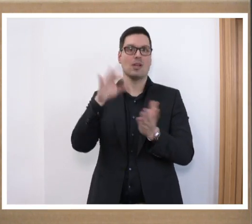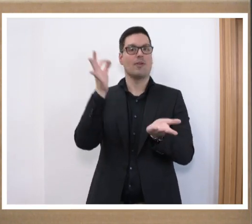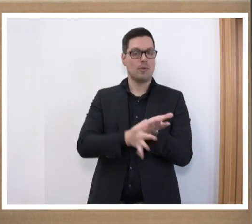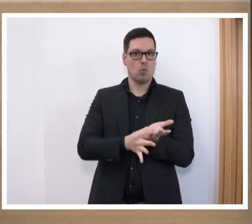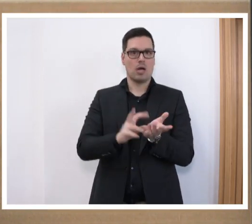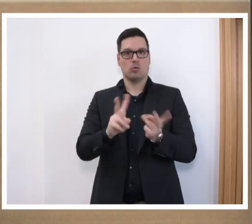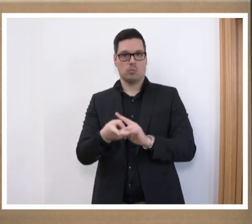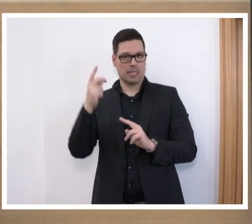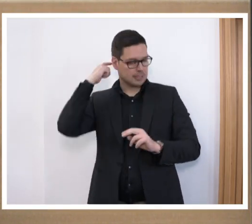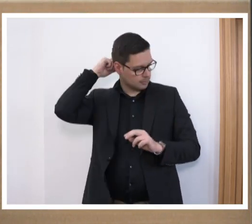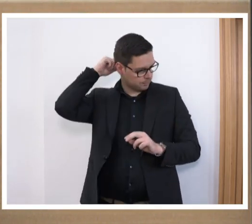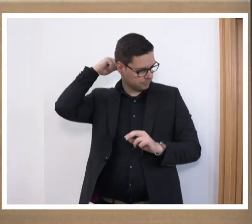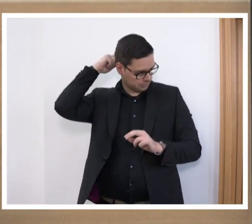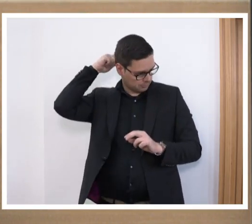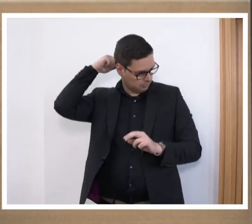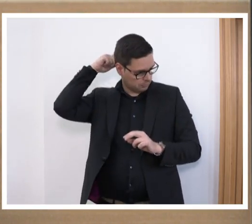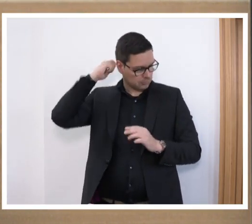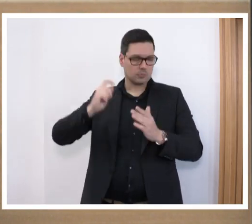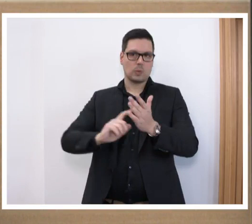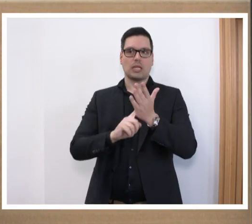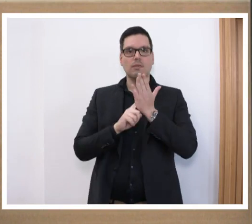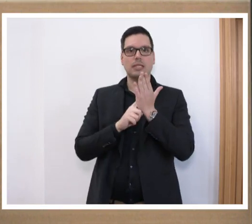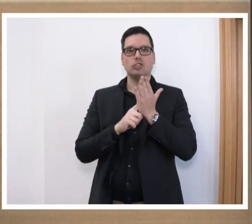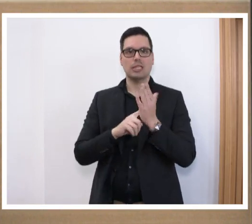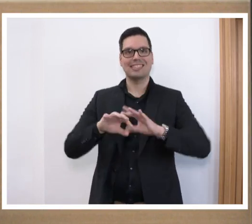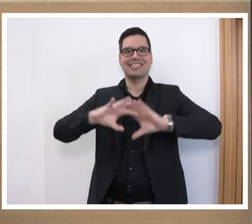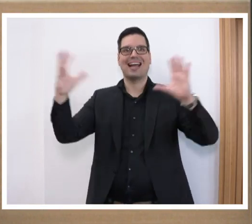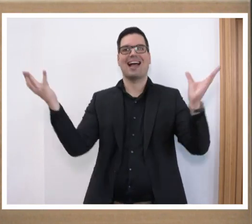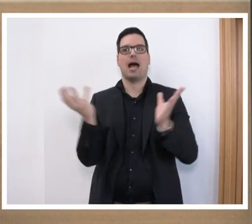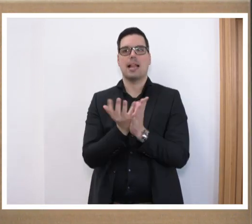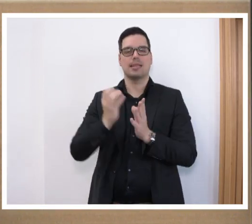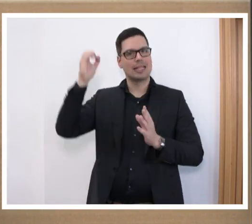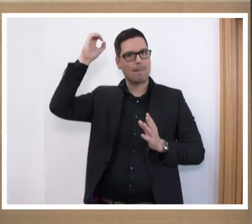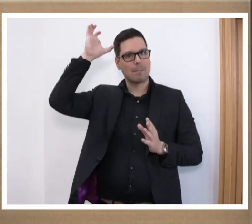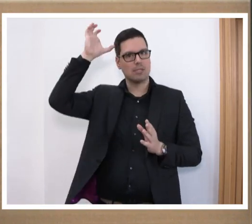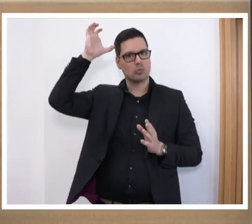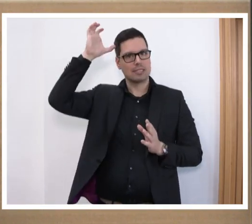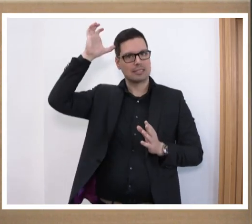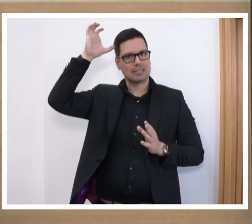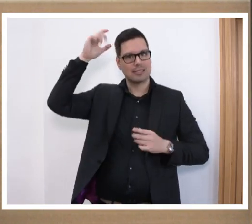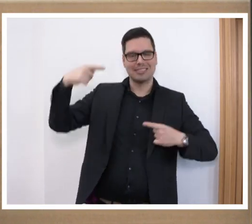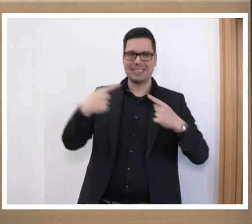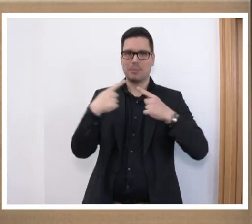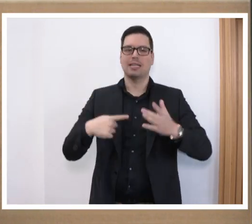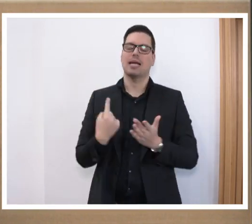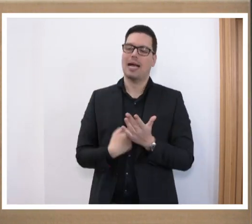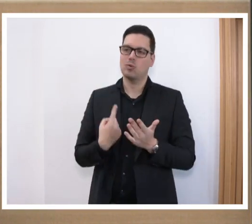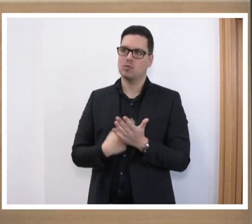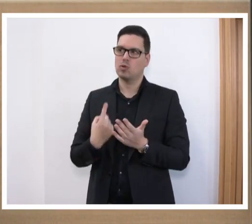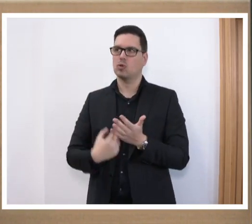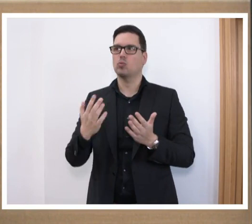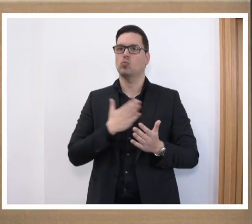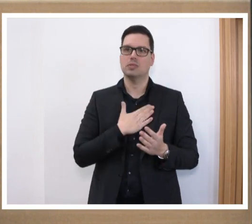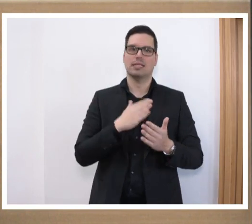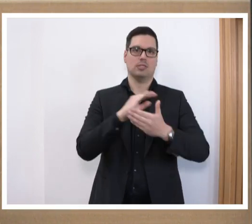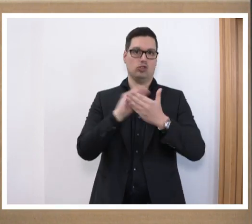umzusetzen. Es ist aber festzustellen in allen Bildungsdebatten, dass die Herausforderungen in unseren Schulen